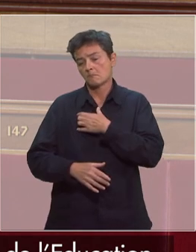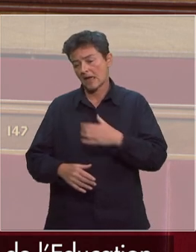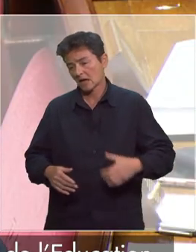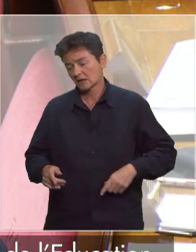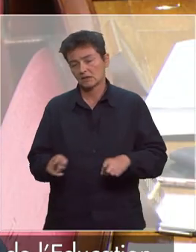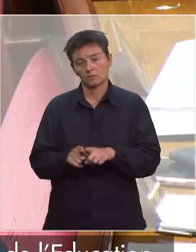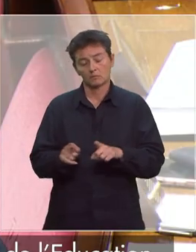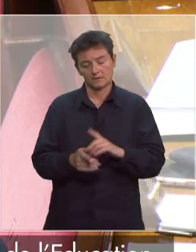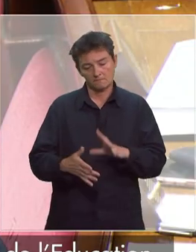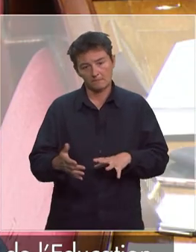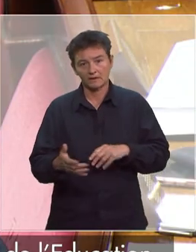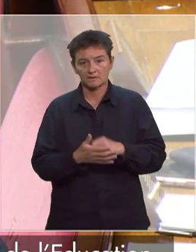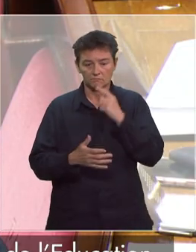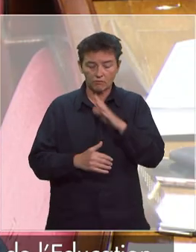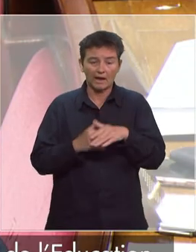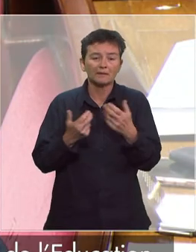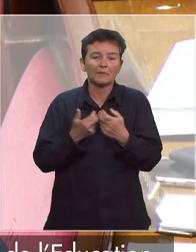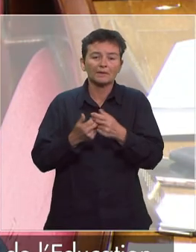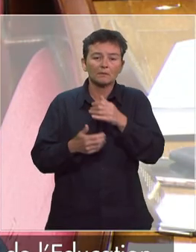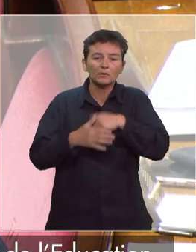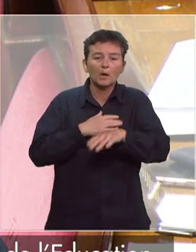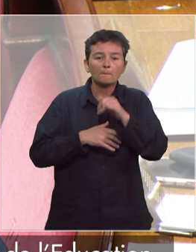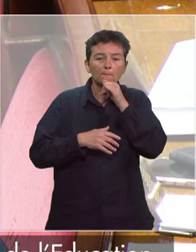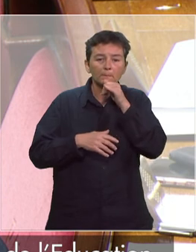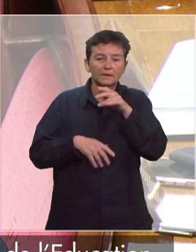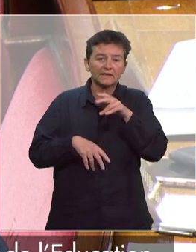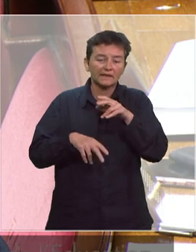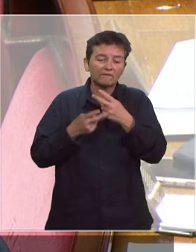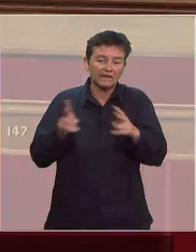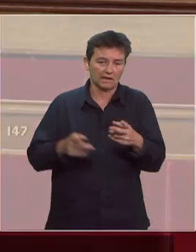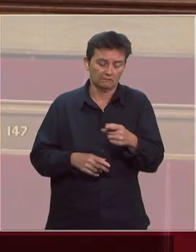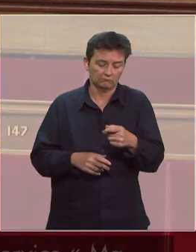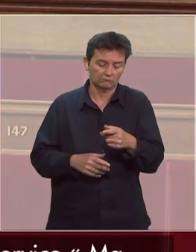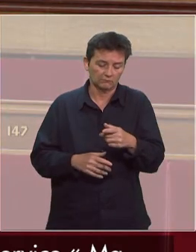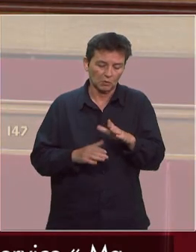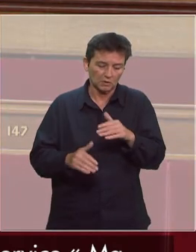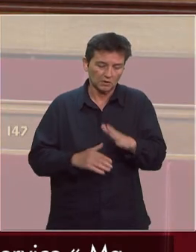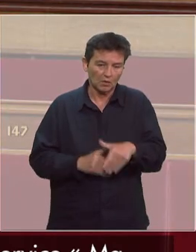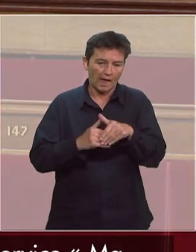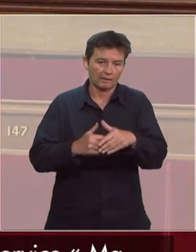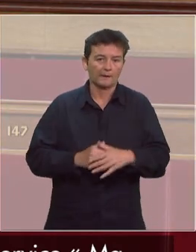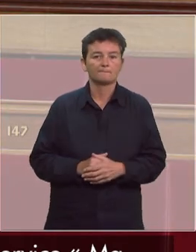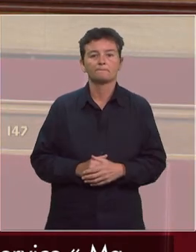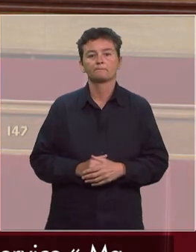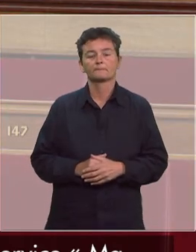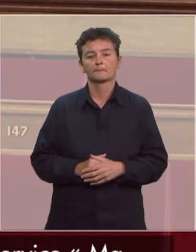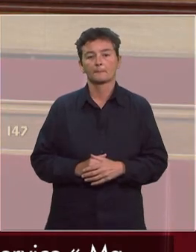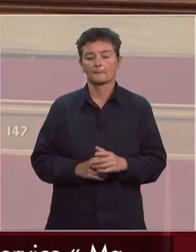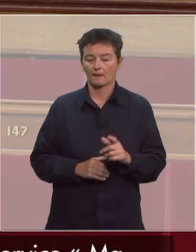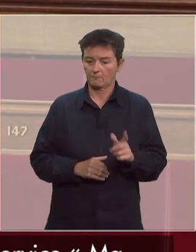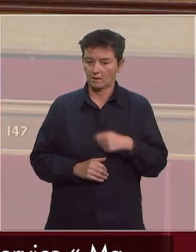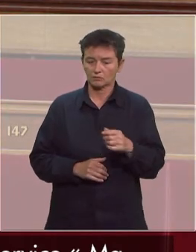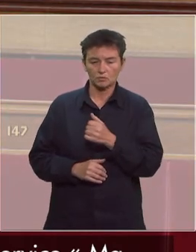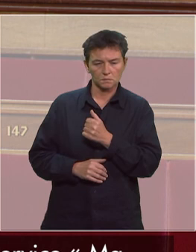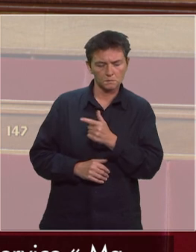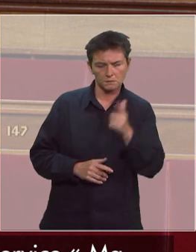contribuent elles aussi surtout dans nos petites communes à aider ces établissements légitimement plusieurs